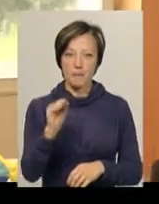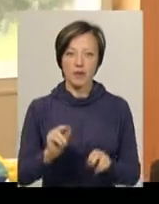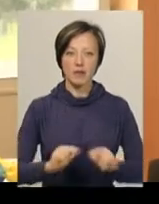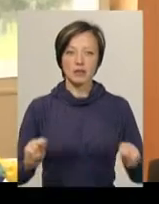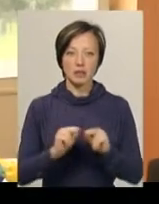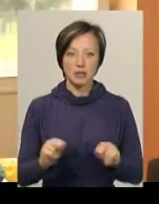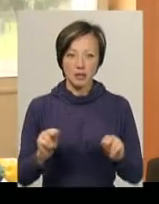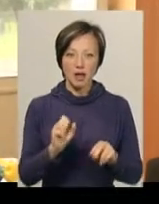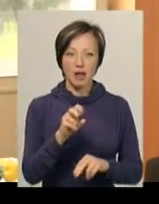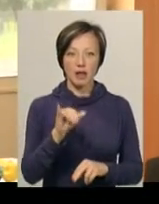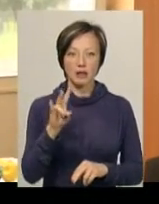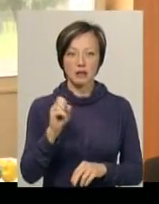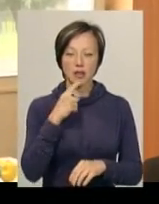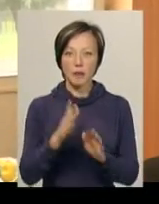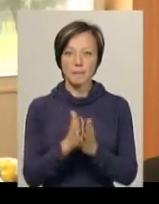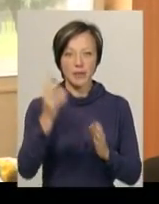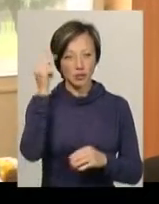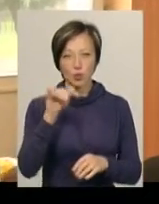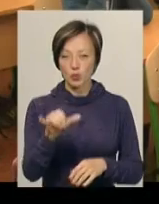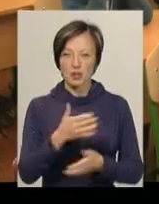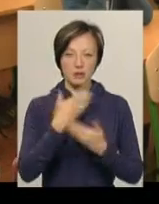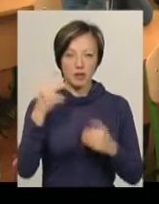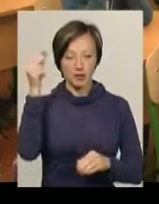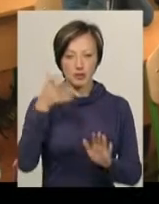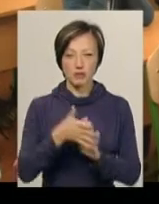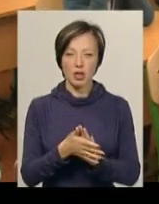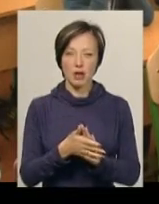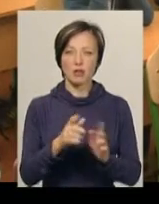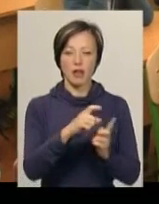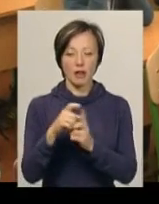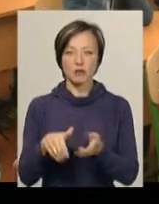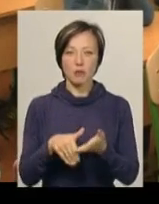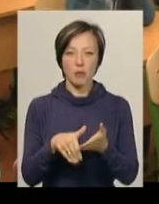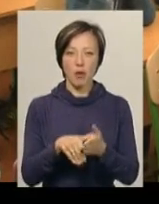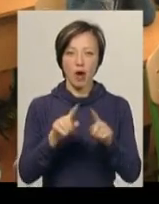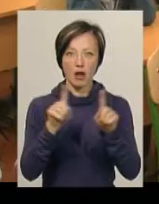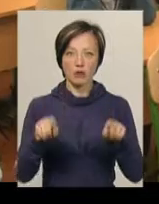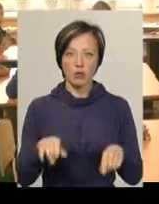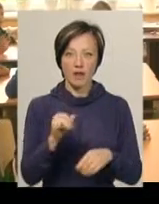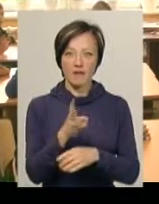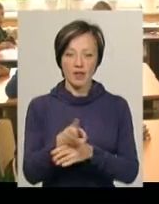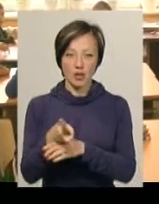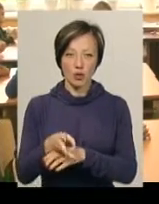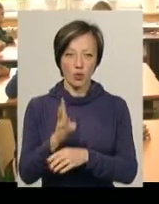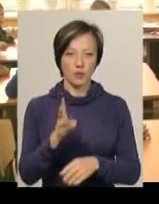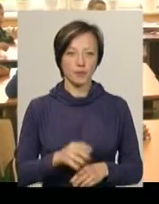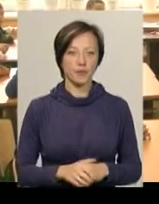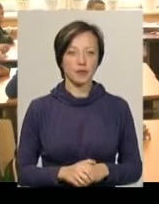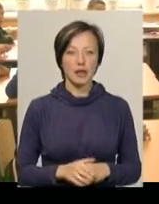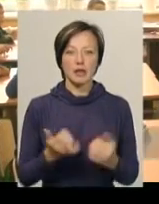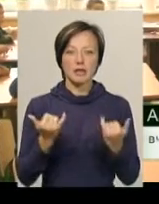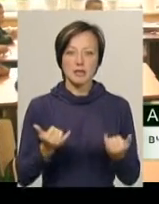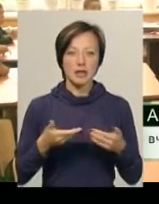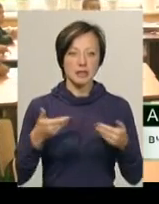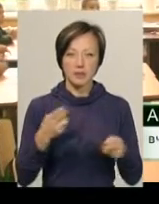викладача Ліна Пруцюк каже, підручників у них немає. Вивчають англійську лексику за допомогою карток та відео. В принципі, зараз це нам не